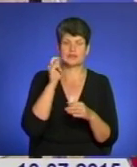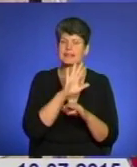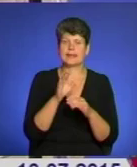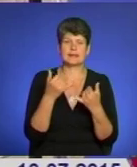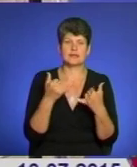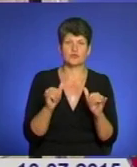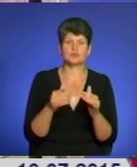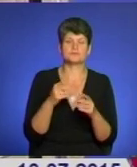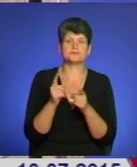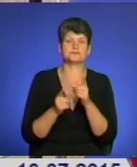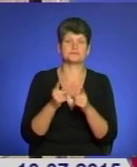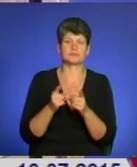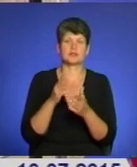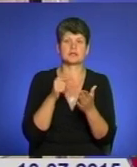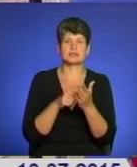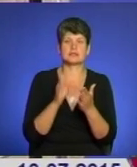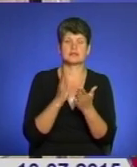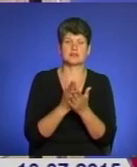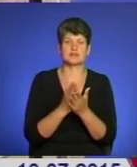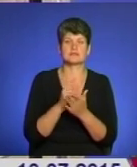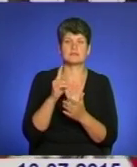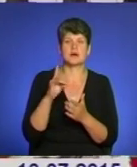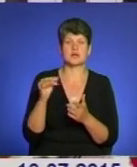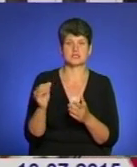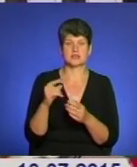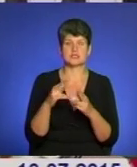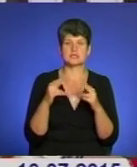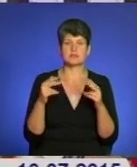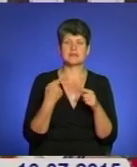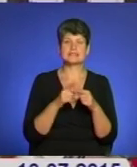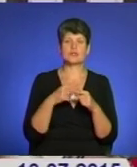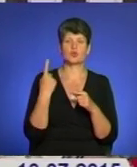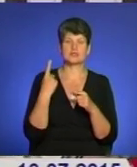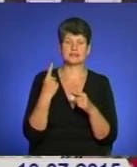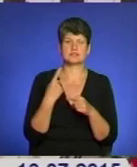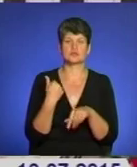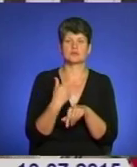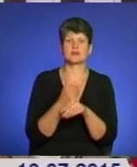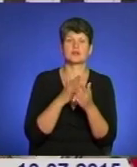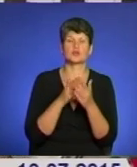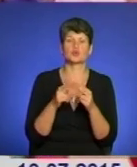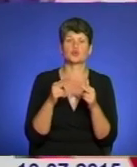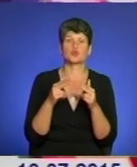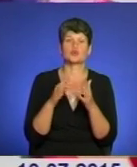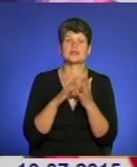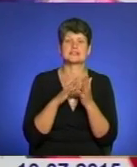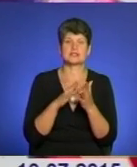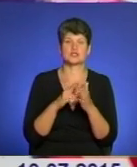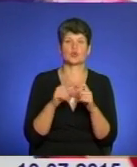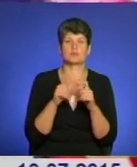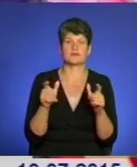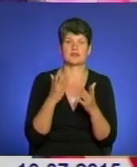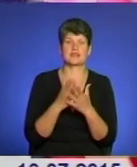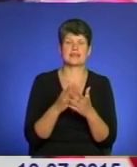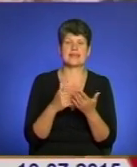дивно, що репрезентація стратегії відбувається саме в Збаразькому замку. Це один з небагатьох туристичних об'єктів в краї, до якого веде якісна